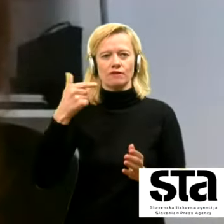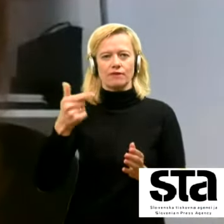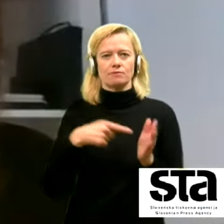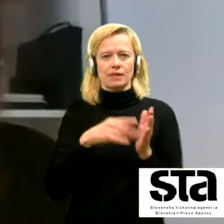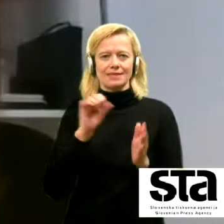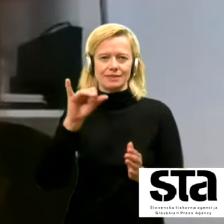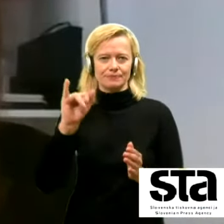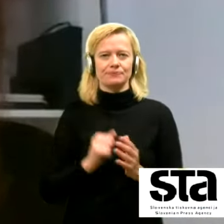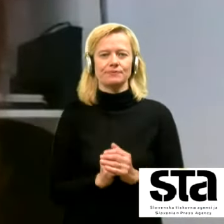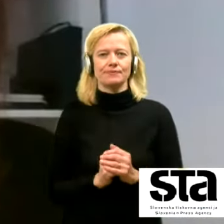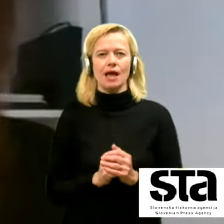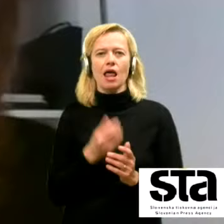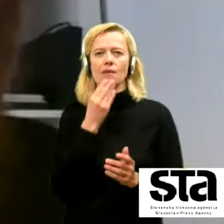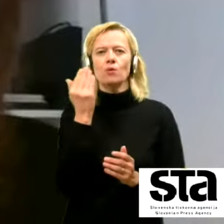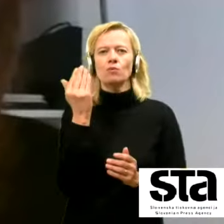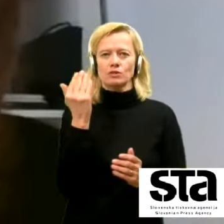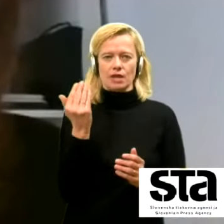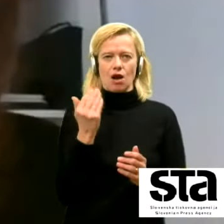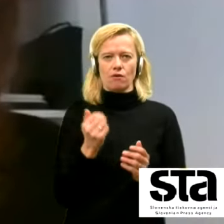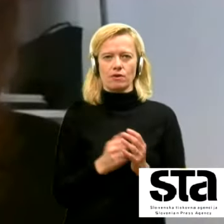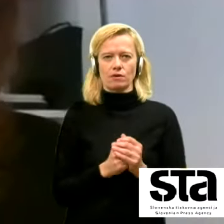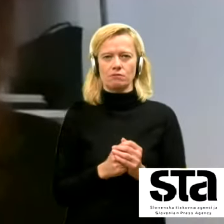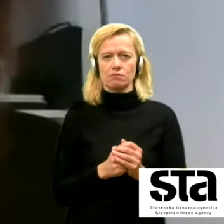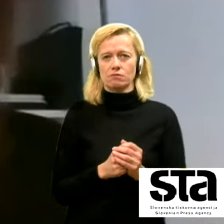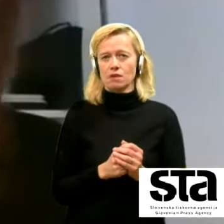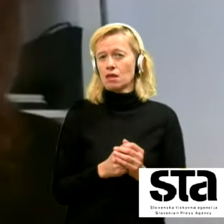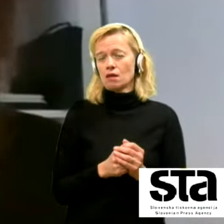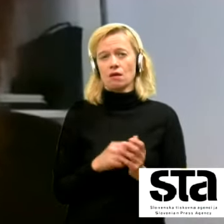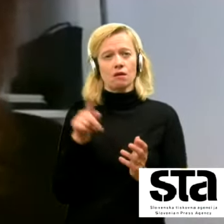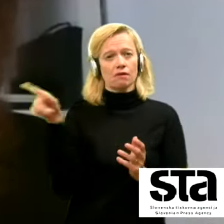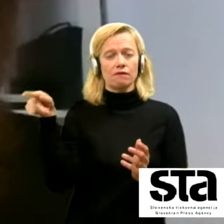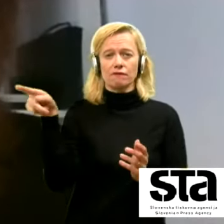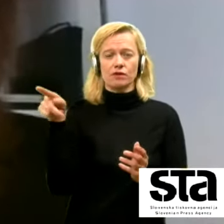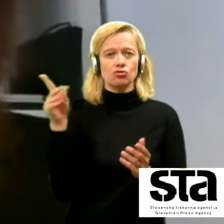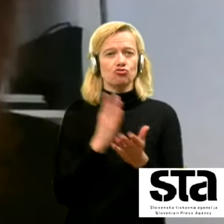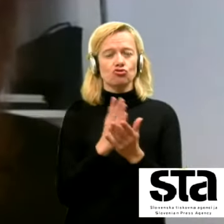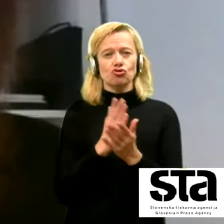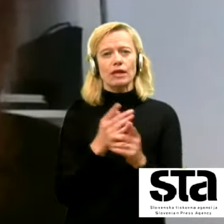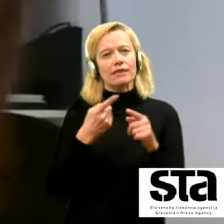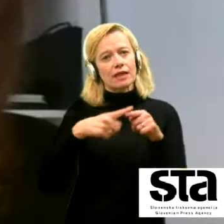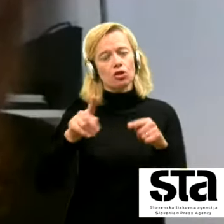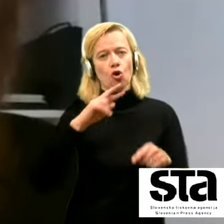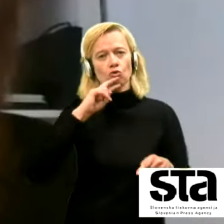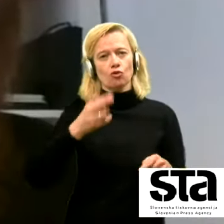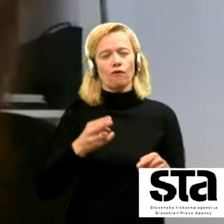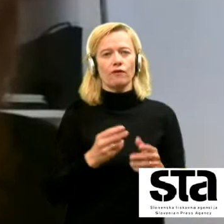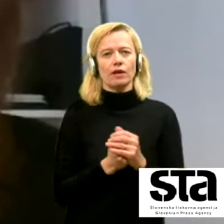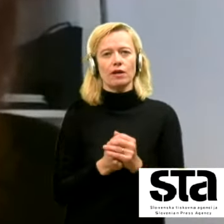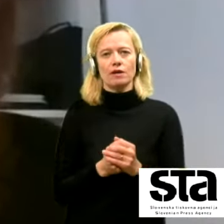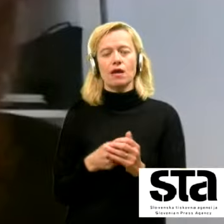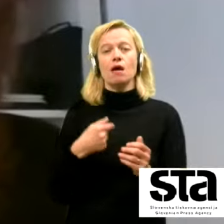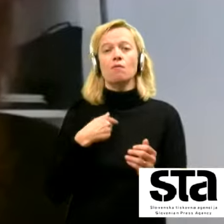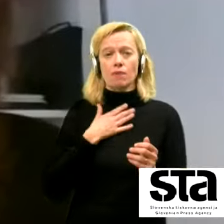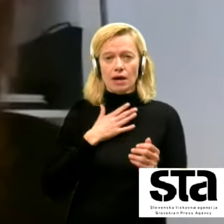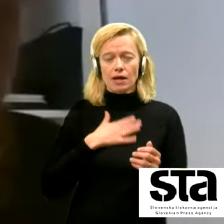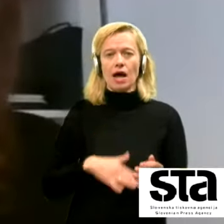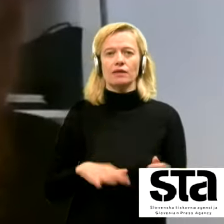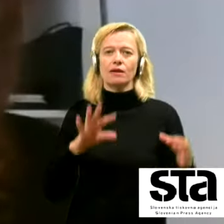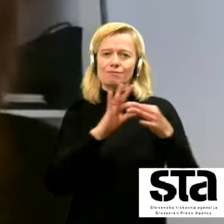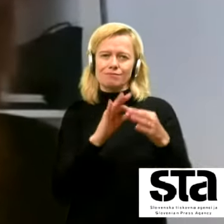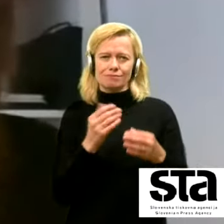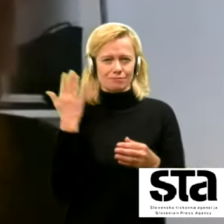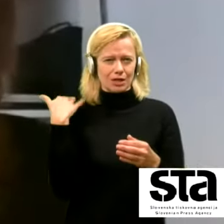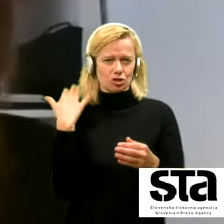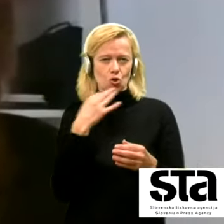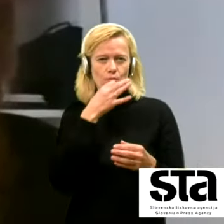Ja, lepo pozdravljeni. Načeloma ste že delno odgovorili, bi se pa vseeno navezala na vprašanje kolegice, pa če